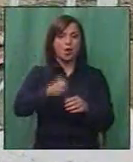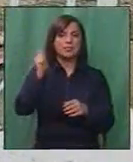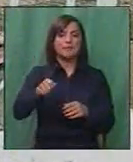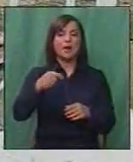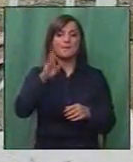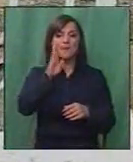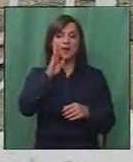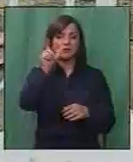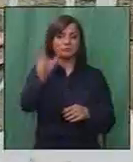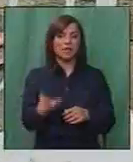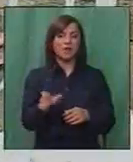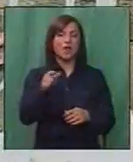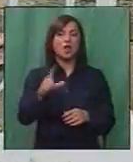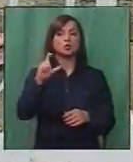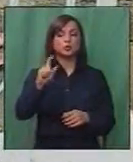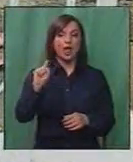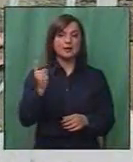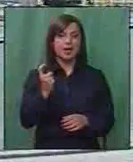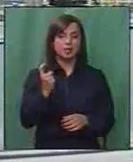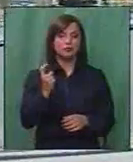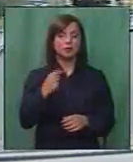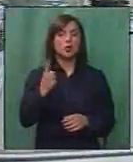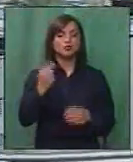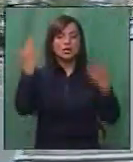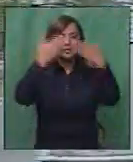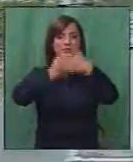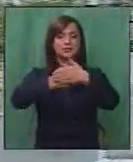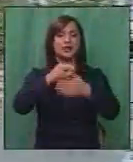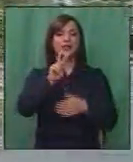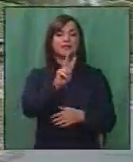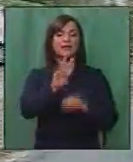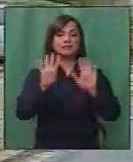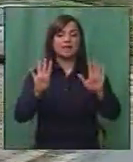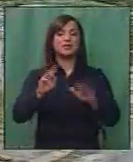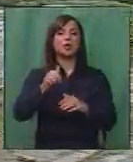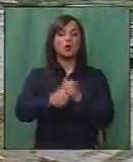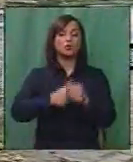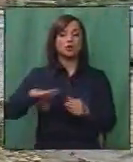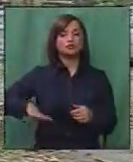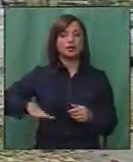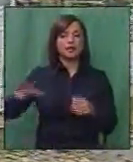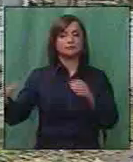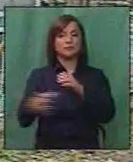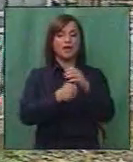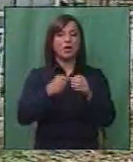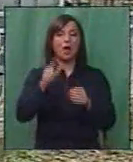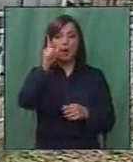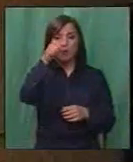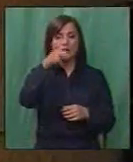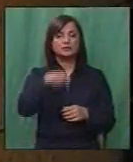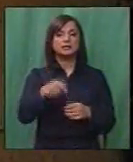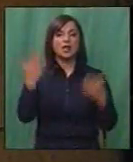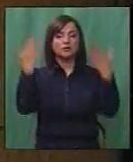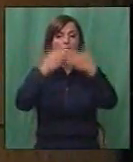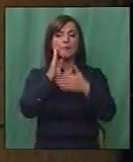претепала родената мајка, Сузана Джановик. Уште синок ја 29 годишната жена е приведена. Полицијата до